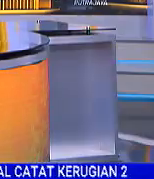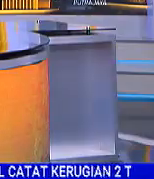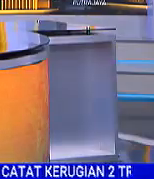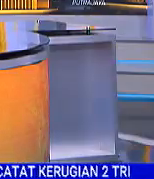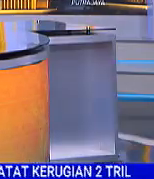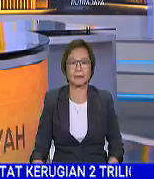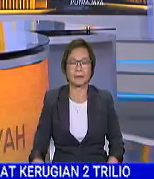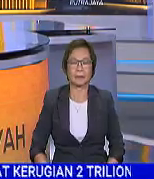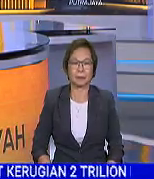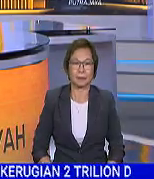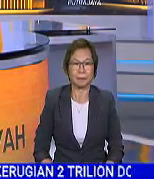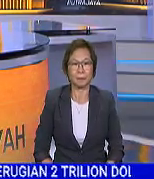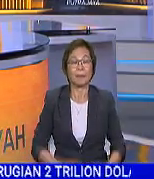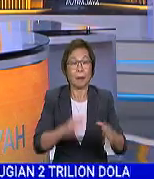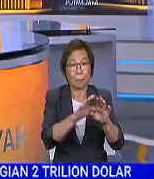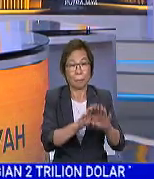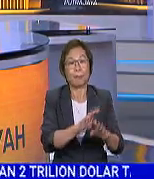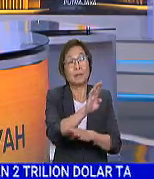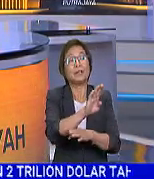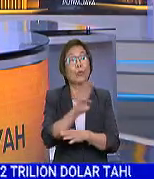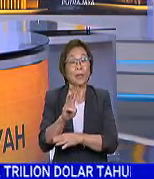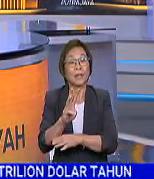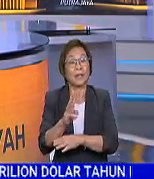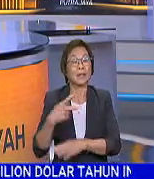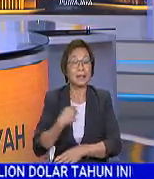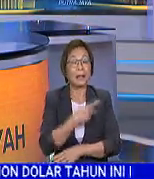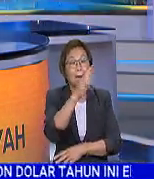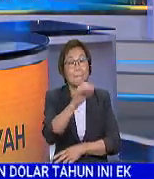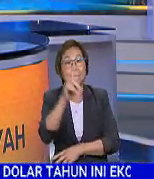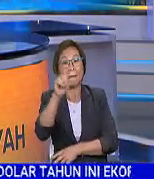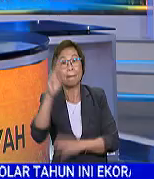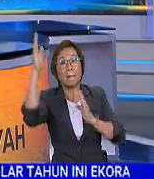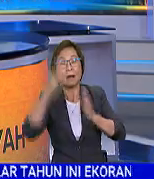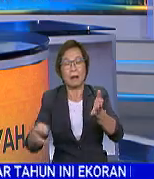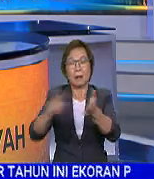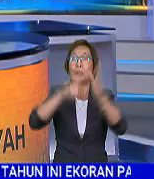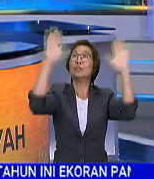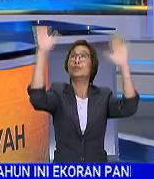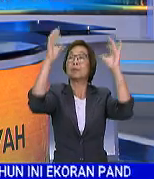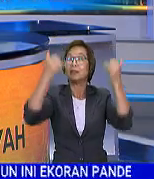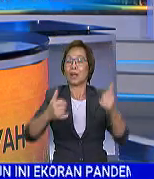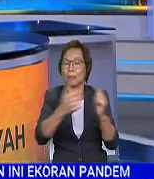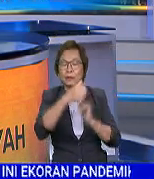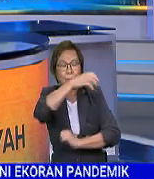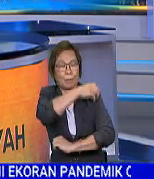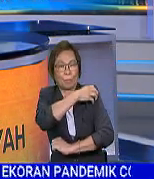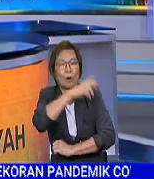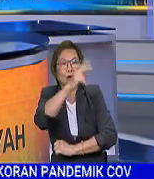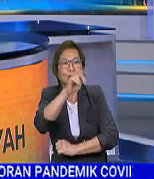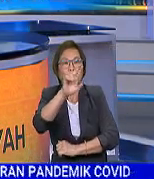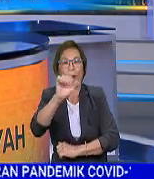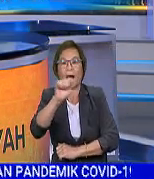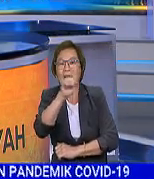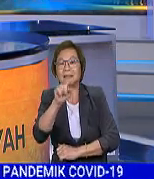Sebelum ke perkembangan lain berita wilayah, kita ke Malaysia bagi mendapatkan laporan cuaca semasa bersama pegawainya, Nur